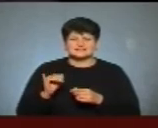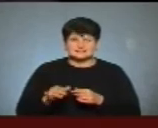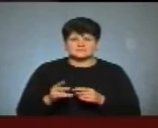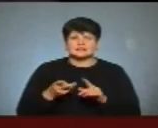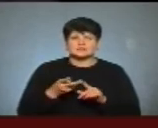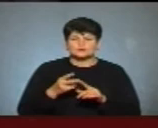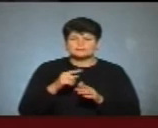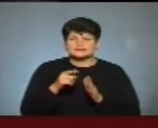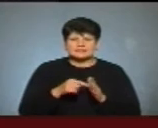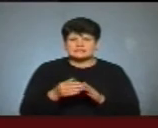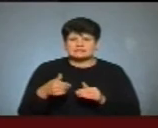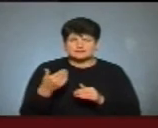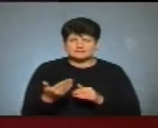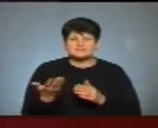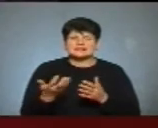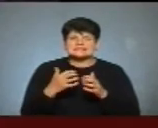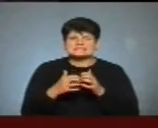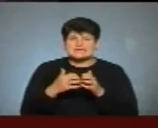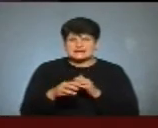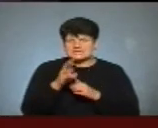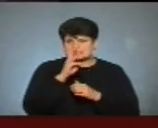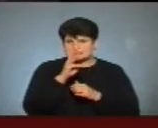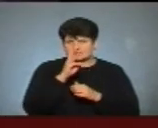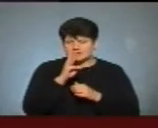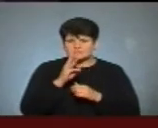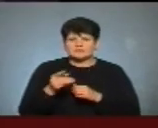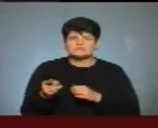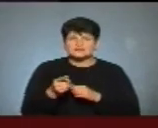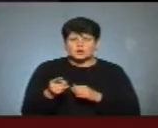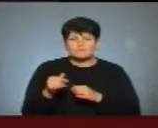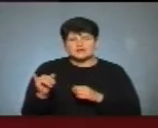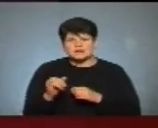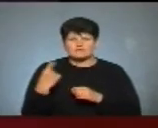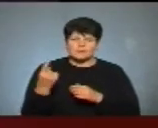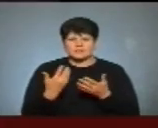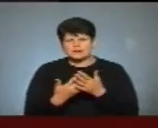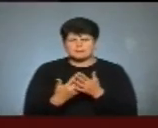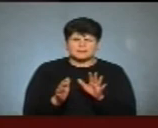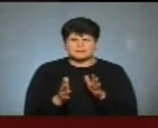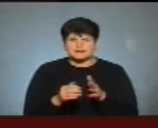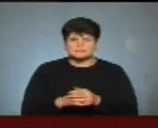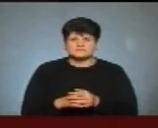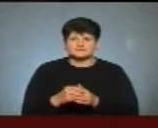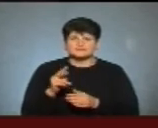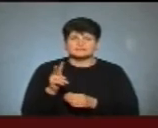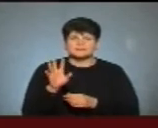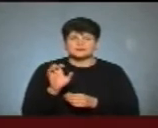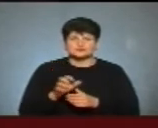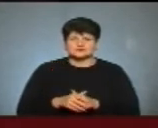І наступне моє запитання для вас. Яка середня заробітня платня в Тернополі та області? Приблизно хоча би. 2,500.